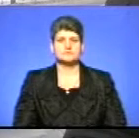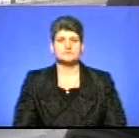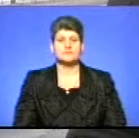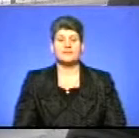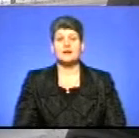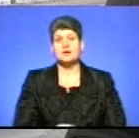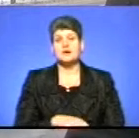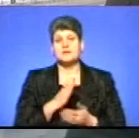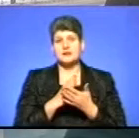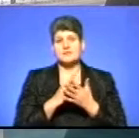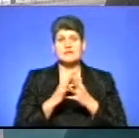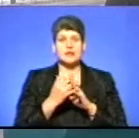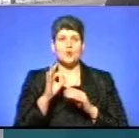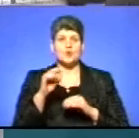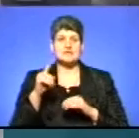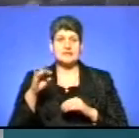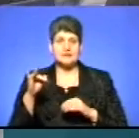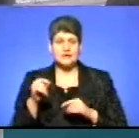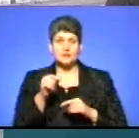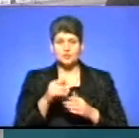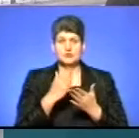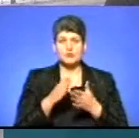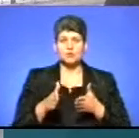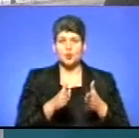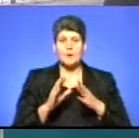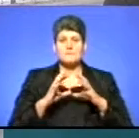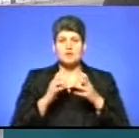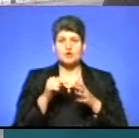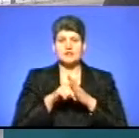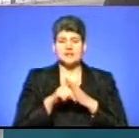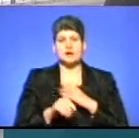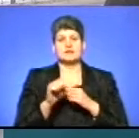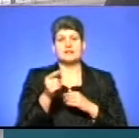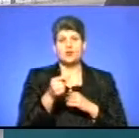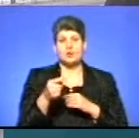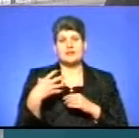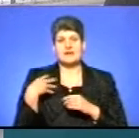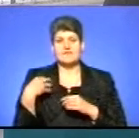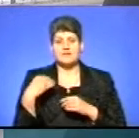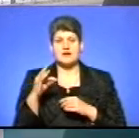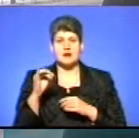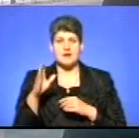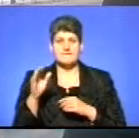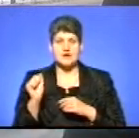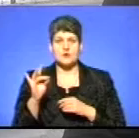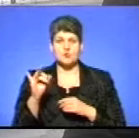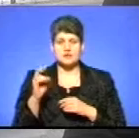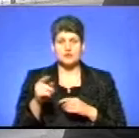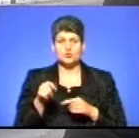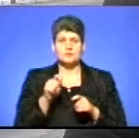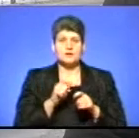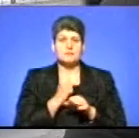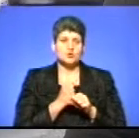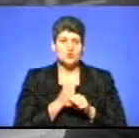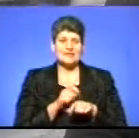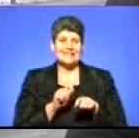Ми знаходимося у селі Озерна. Через нього проходить дорога міжнародного значення М09, Тернопіль, Львів, Раворуська. Сьогодні тут працюють інспектори патрульної поліції